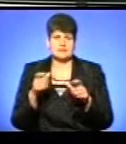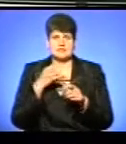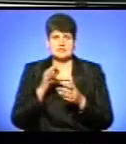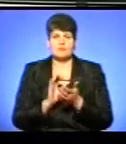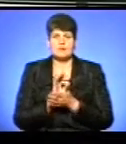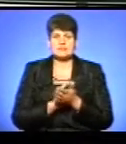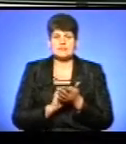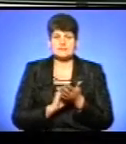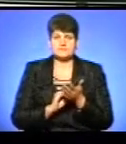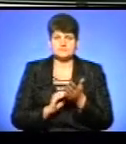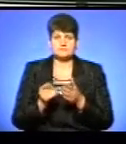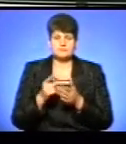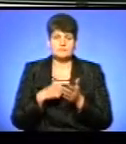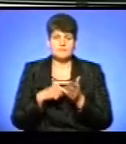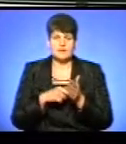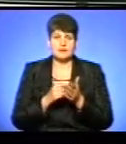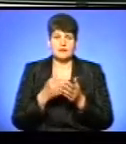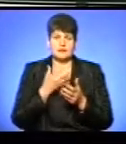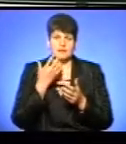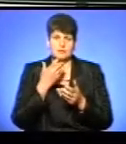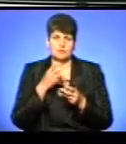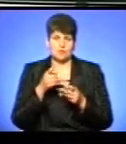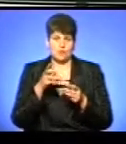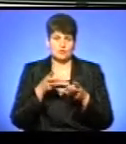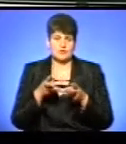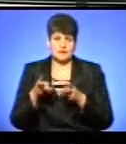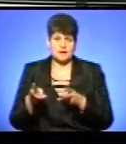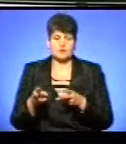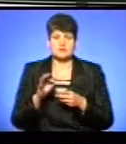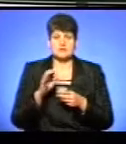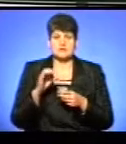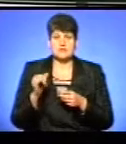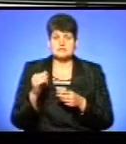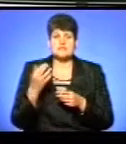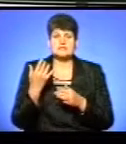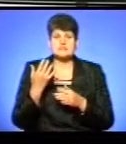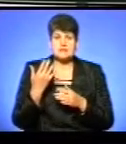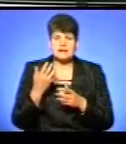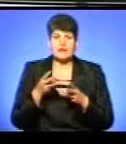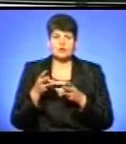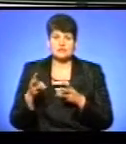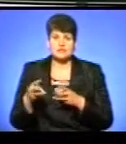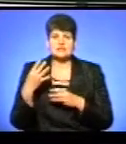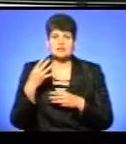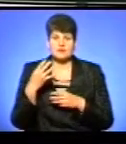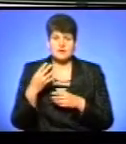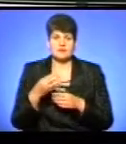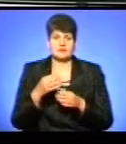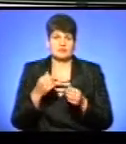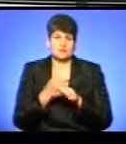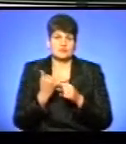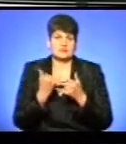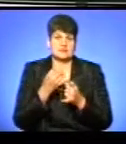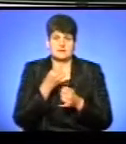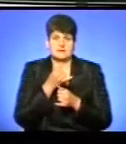Тернопільміськтеплокомуненерго Олександр Лазарчук. Скільки котелень із 40 наявних у місті працює зараз, сказати не може.